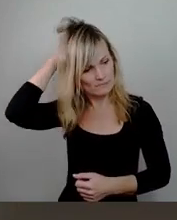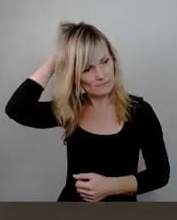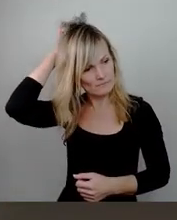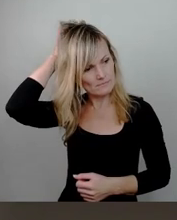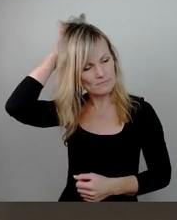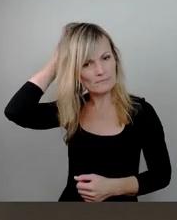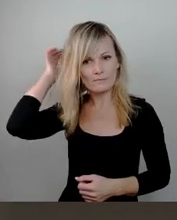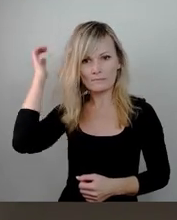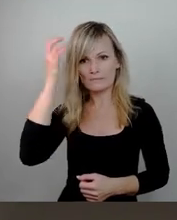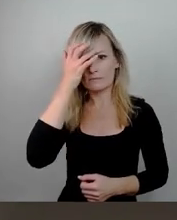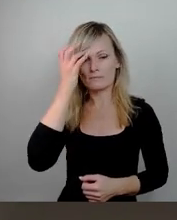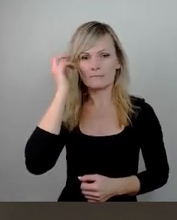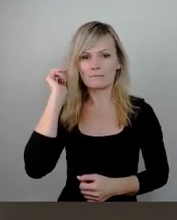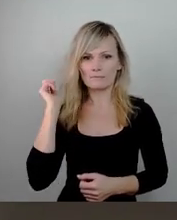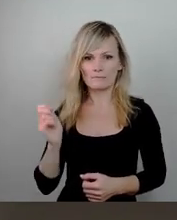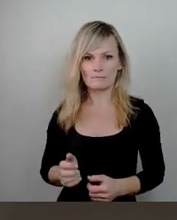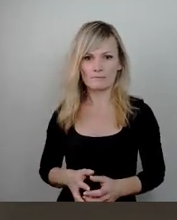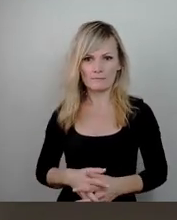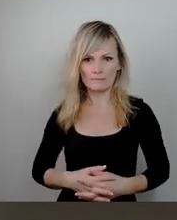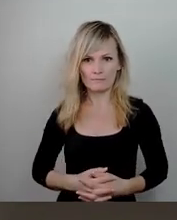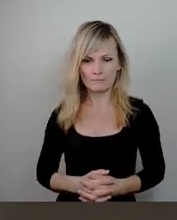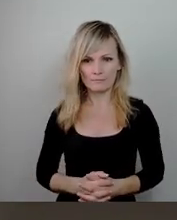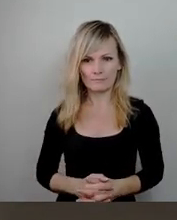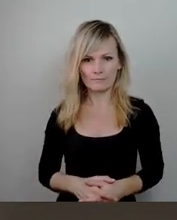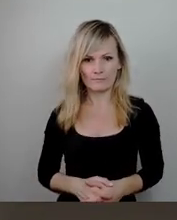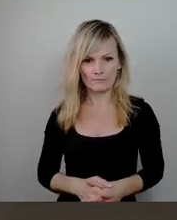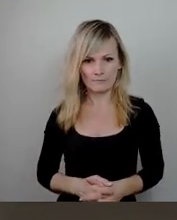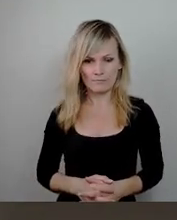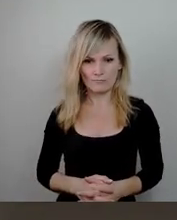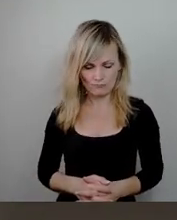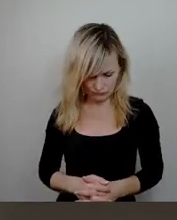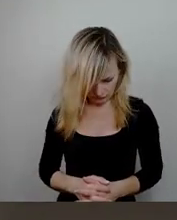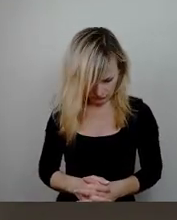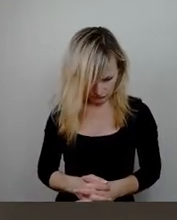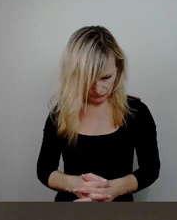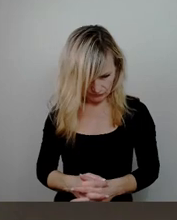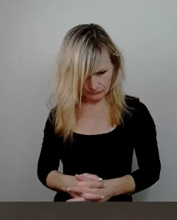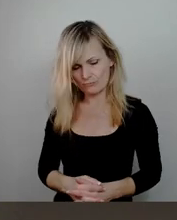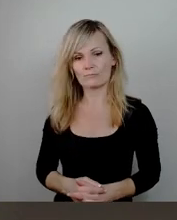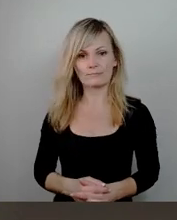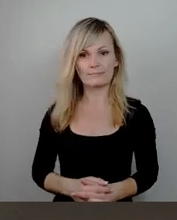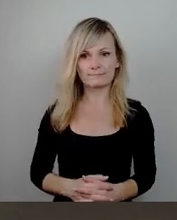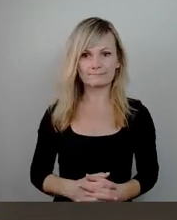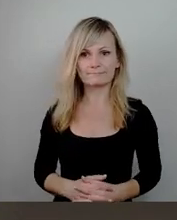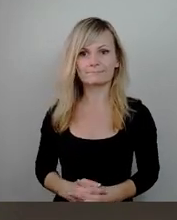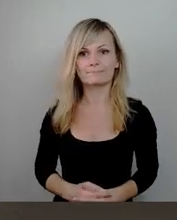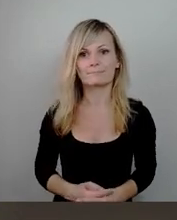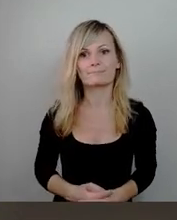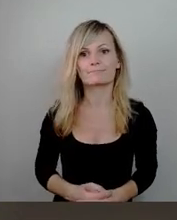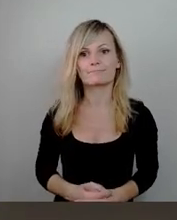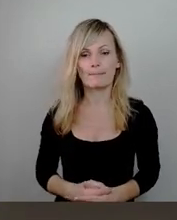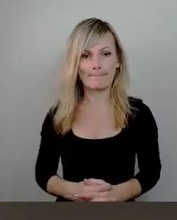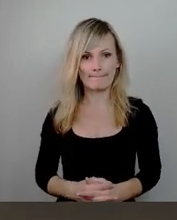im Komplex Block 2 der Wahlen mit auf und wir würden dann zum Ausfüllen